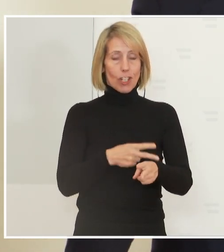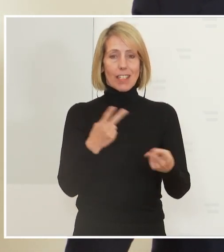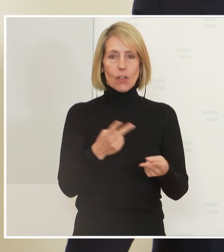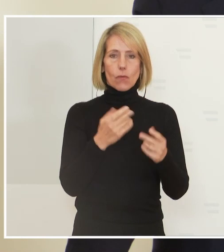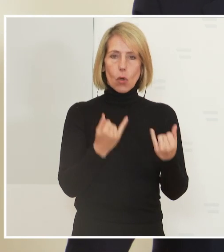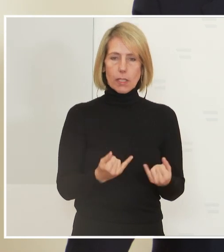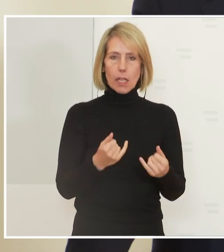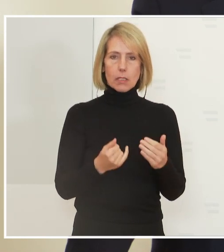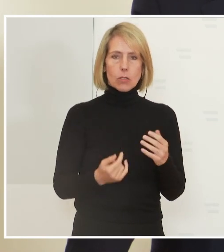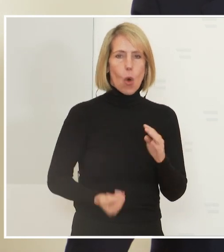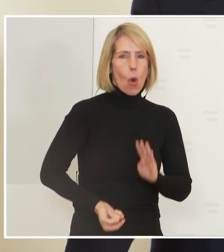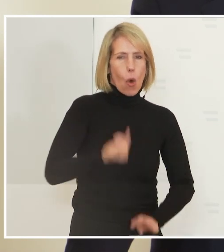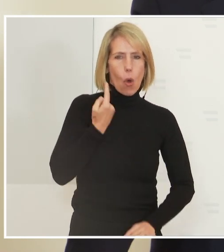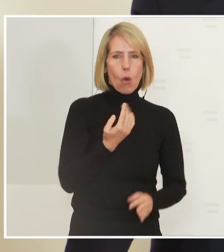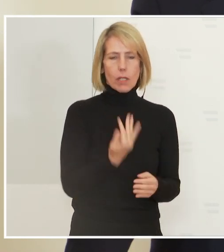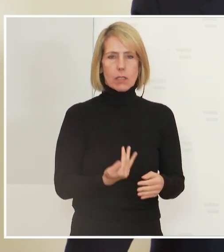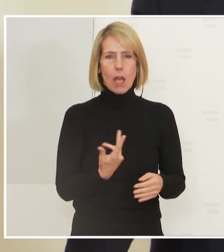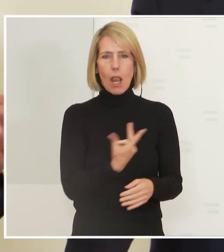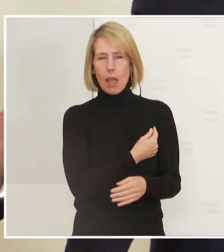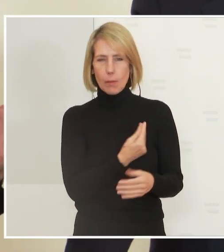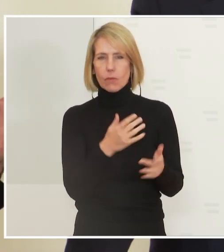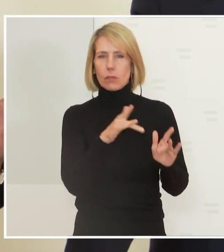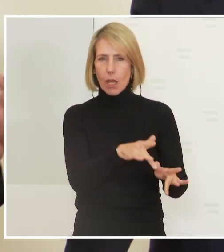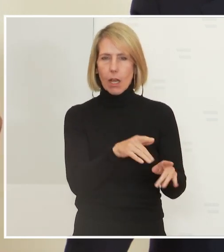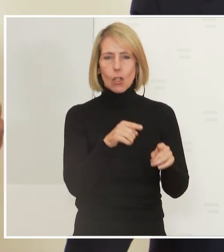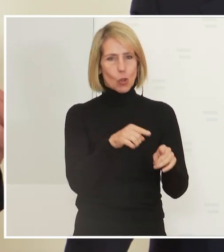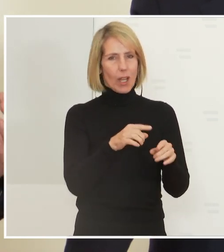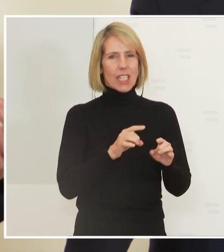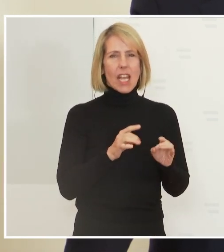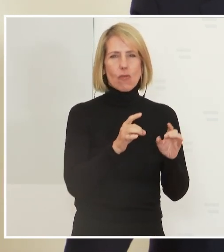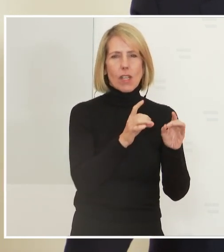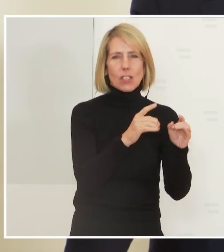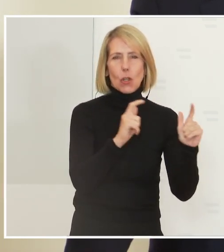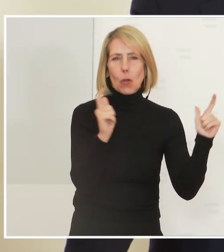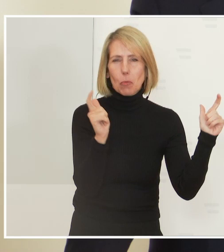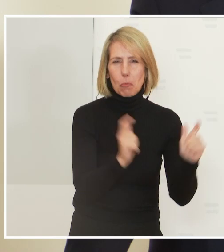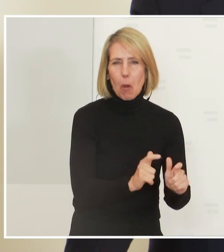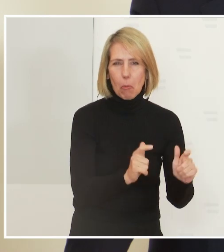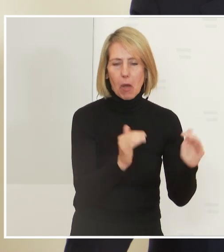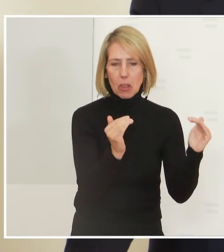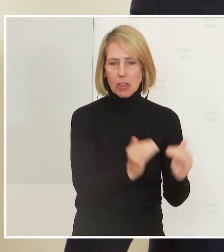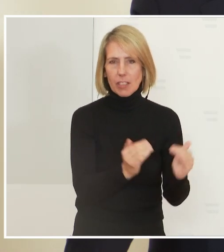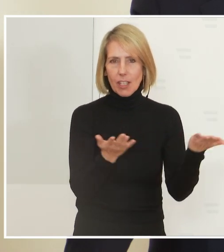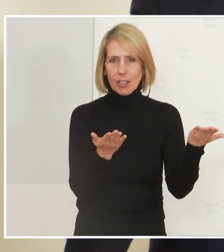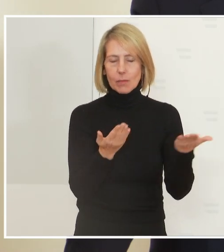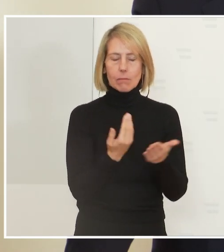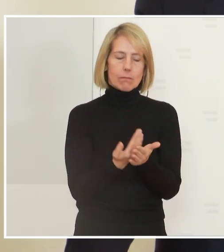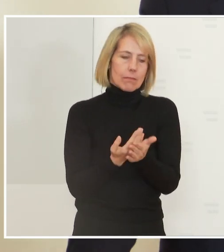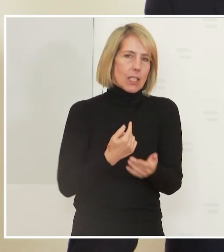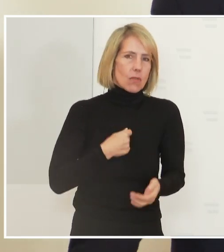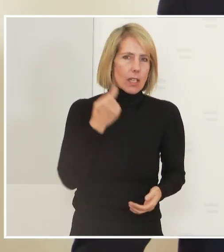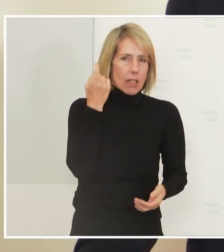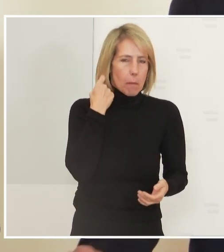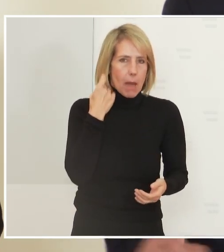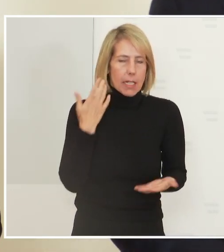wo man eine hohe Durchimpfungsrate hat, dort ist auch die Infektion wesentlich niedriger. So meine ich, dass es